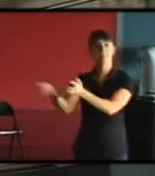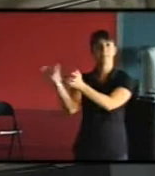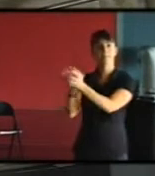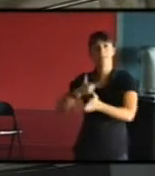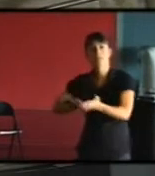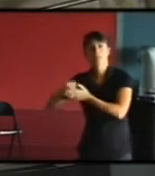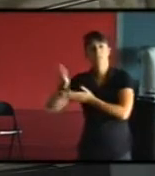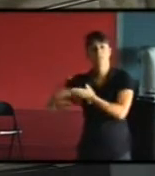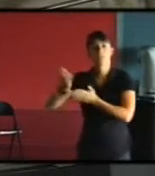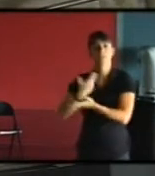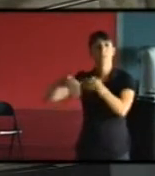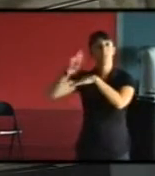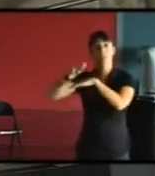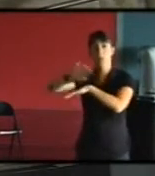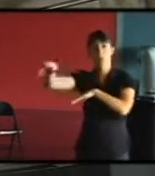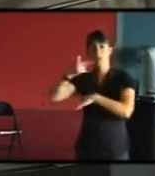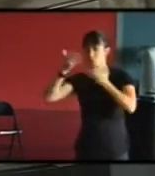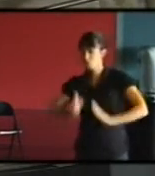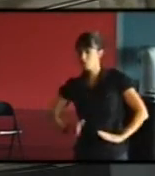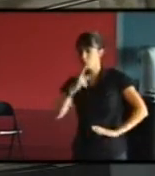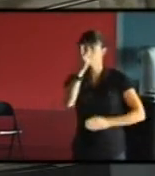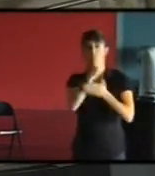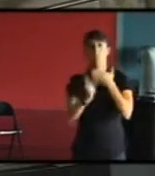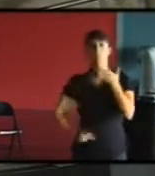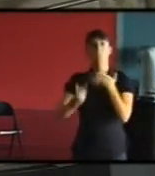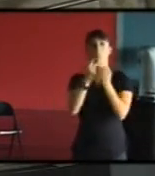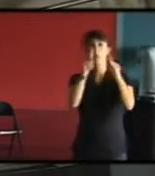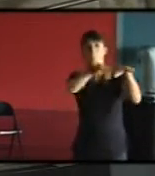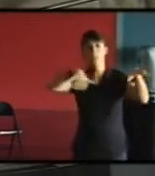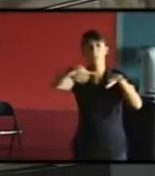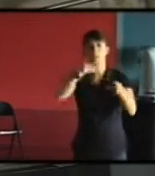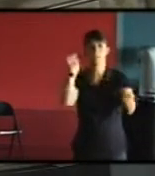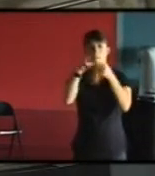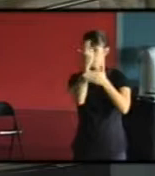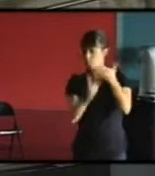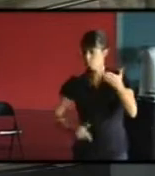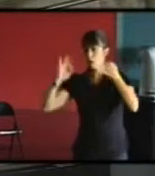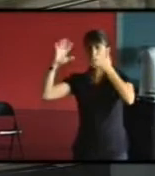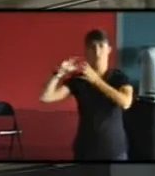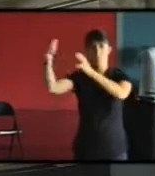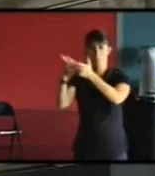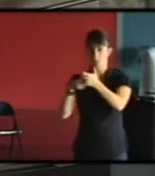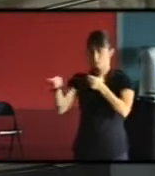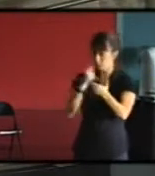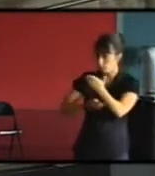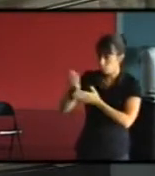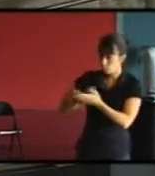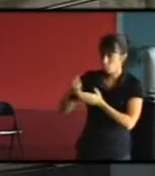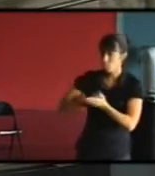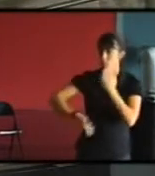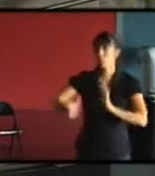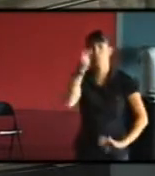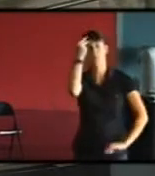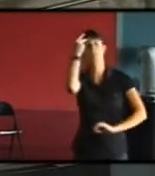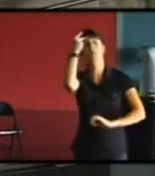va faire, dans ses plans d'urbanisme, dans ses plans climat, de prendre en compte les évolutions à venir. Et donc des personnes qui aujourd